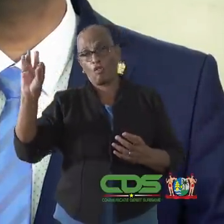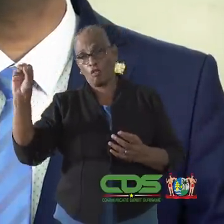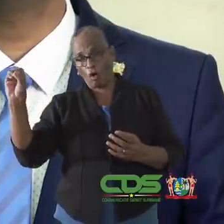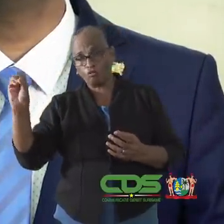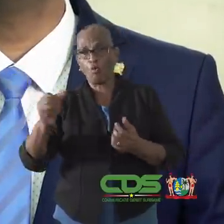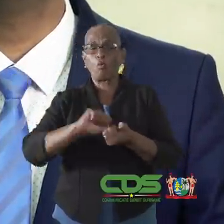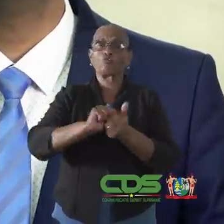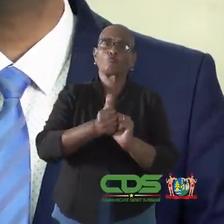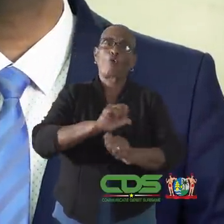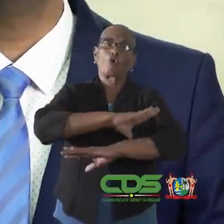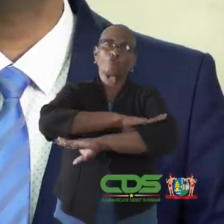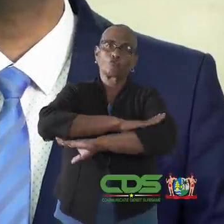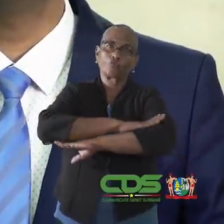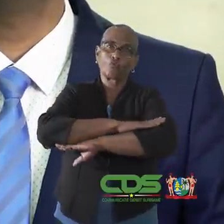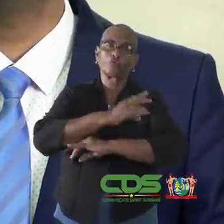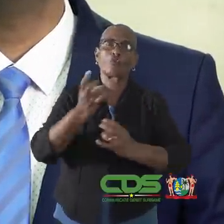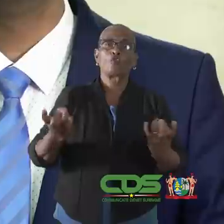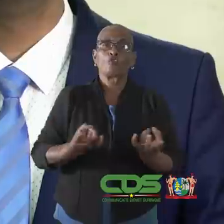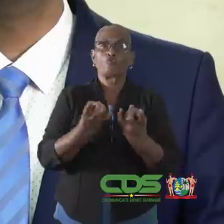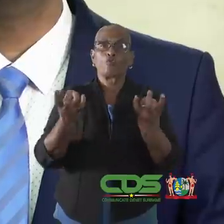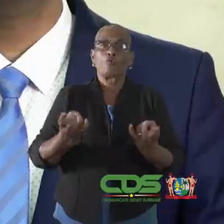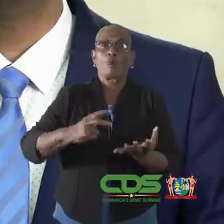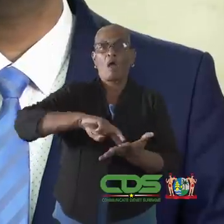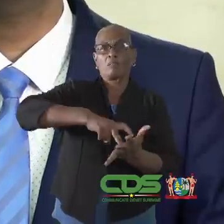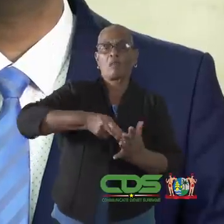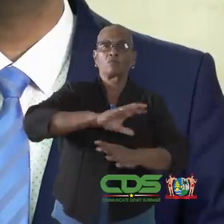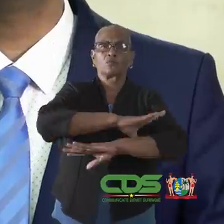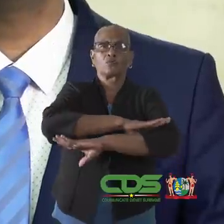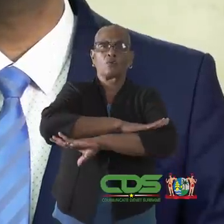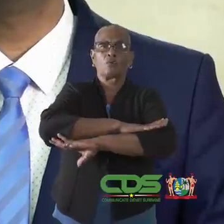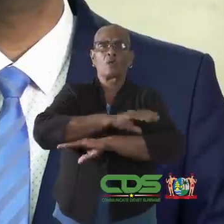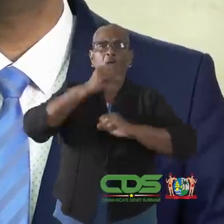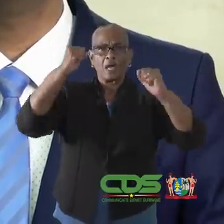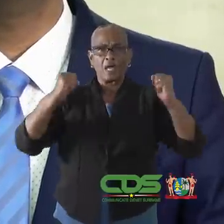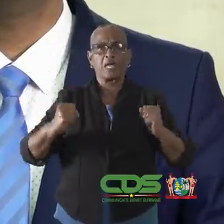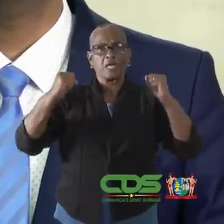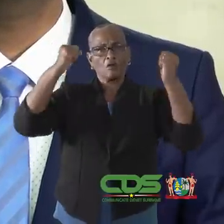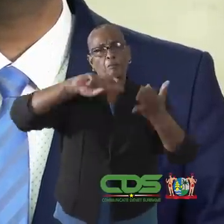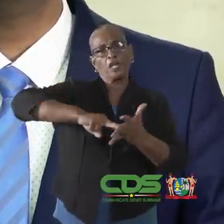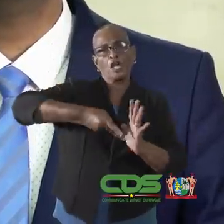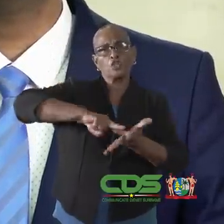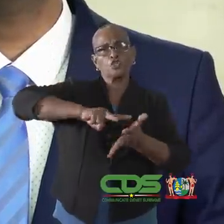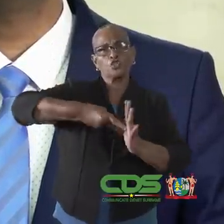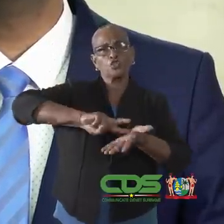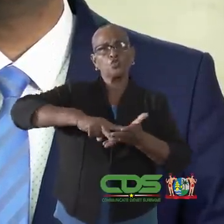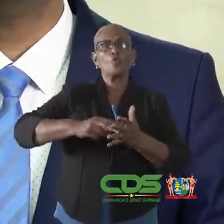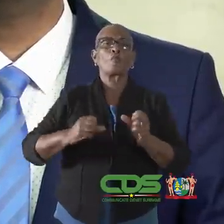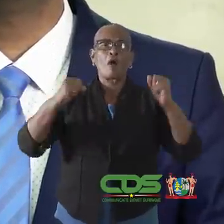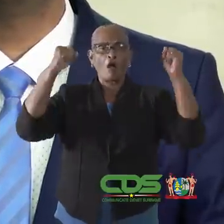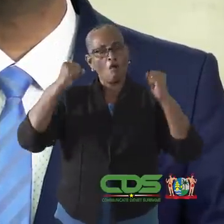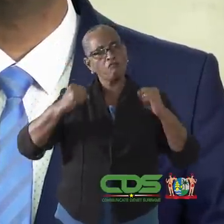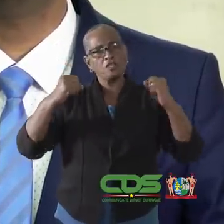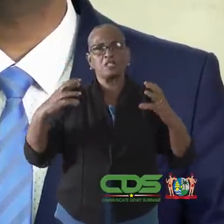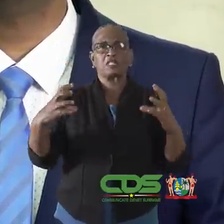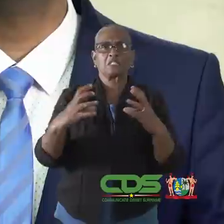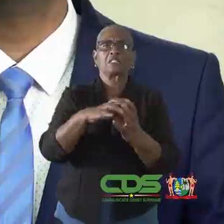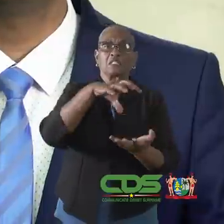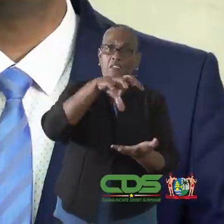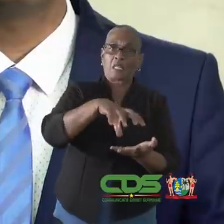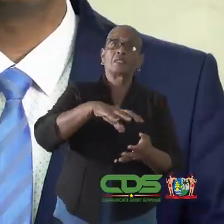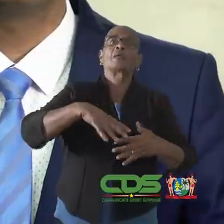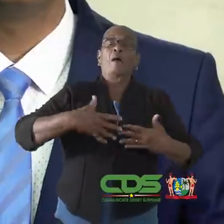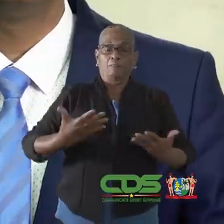kansspelkantoren, sportscholen, yoga-dansscholen, aerobics, zumba- en sport- of